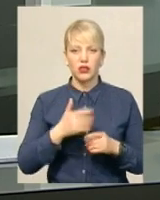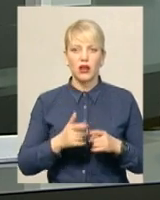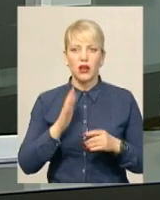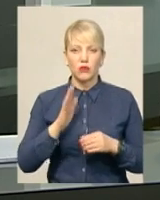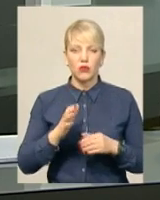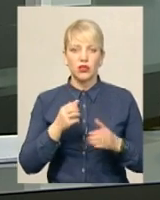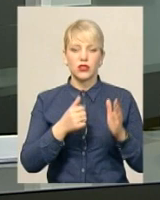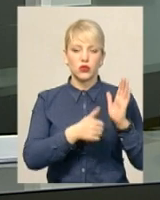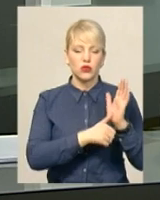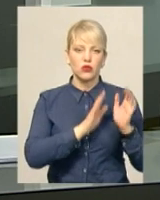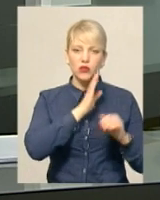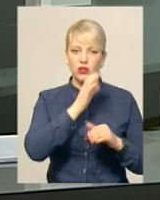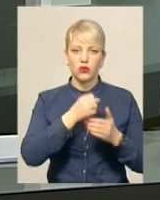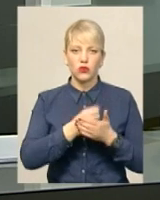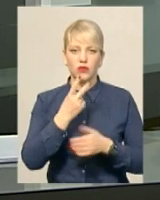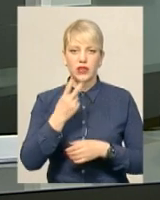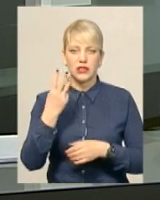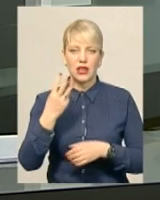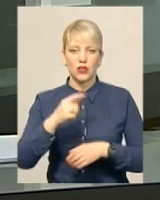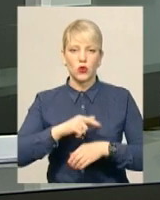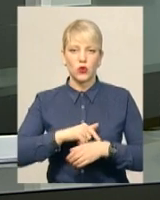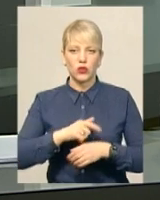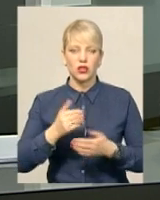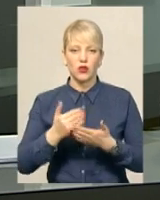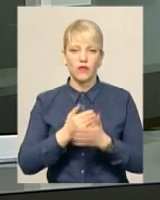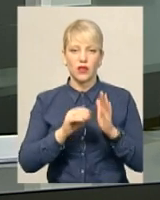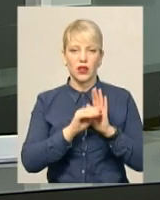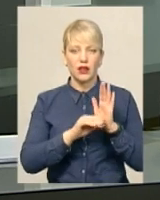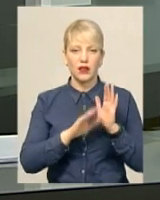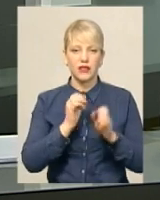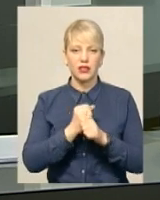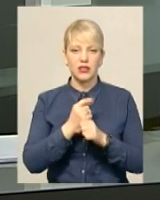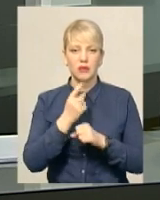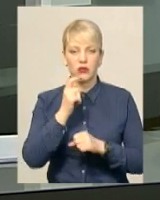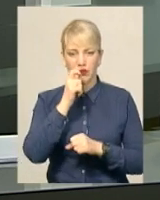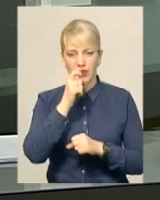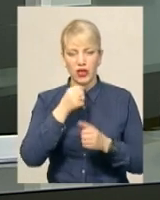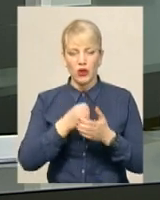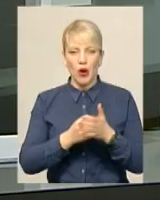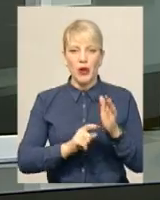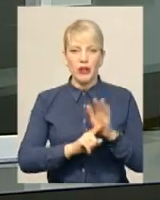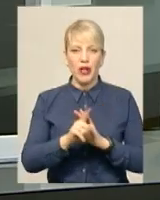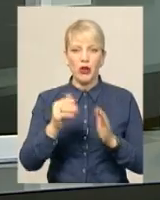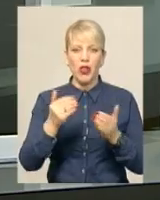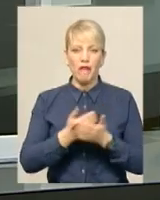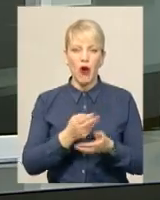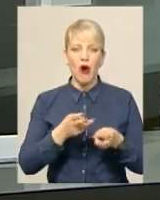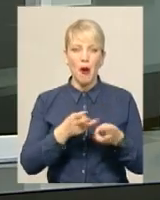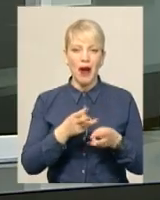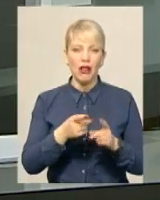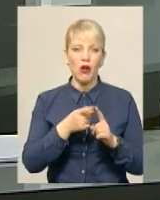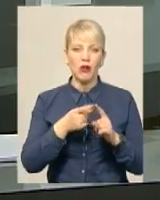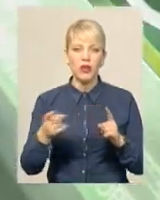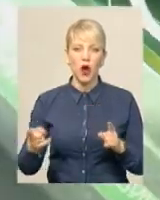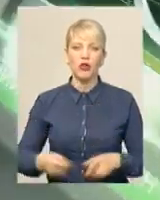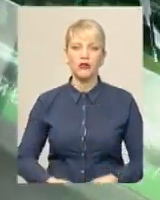хмельничан буде з 6 ранку до 23 години. Новий графік діятиме з 1 квітня і до початку нового опалювального сезону.